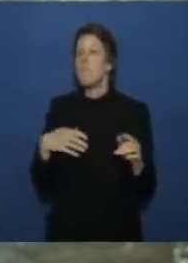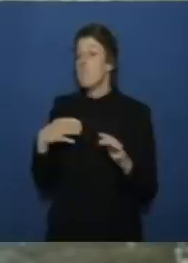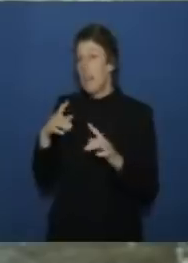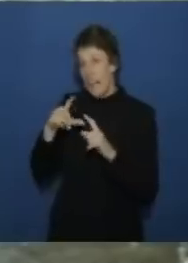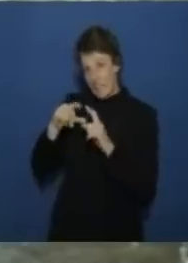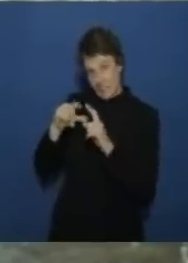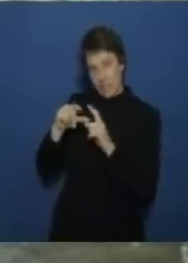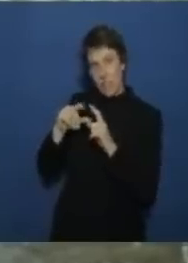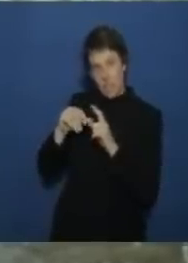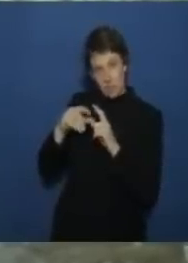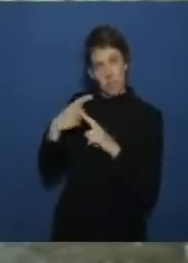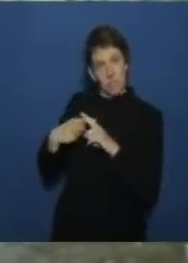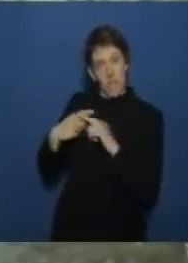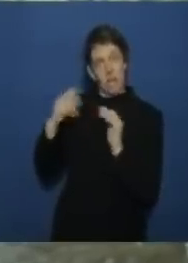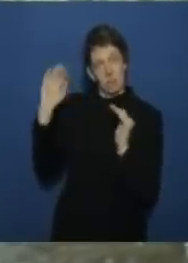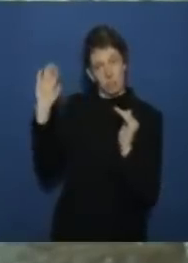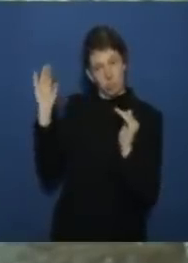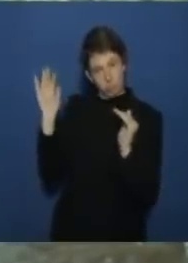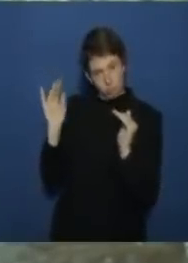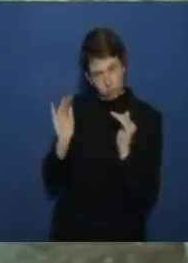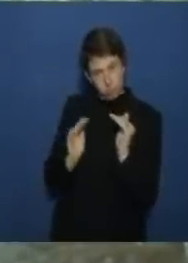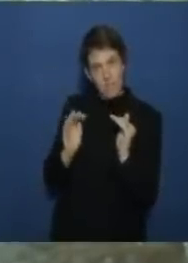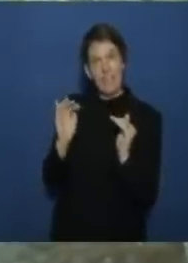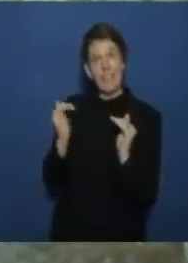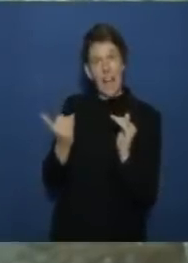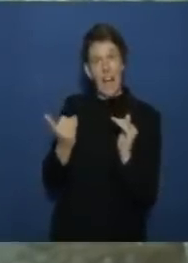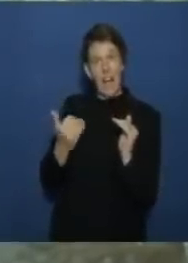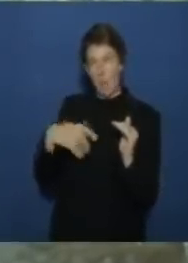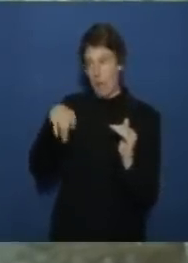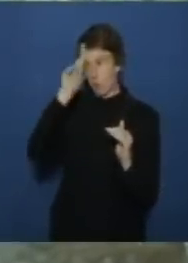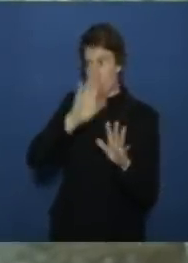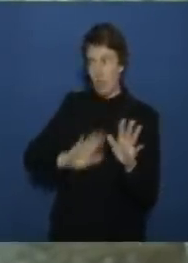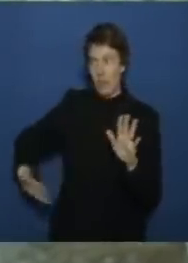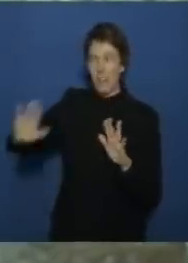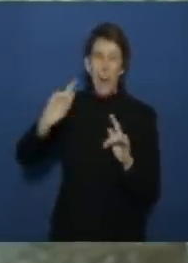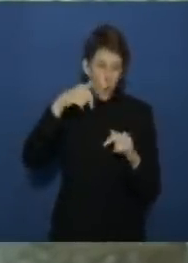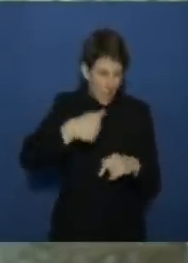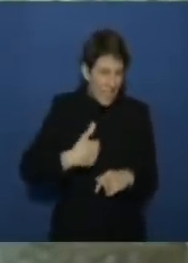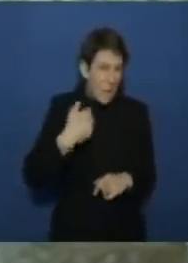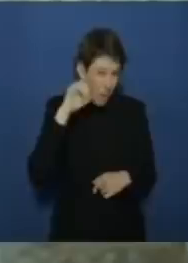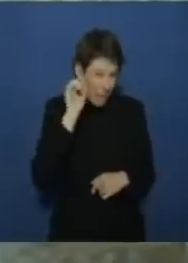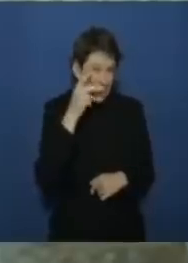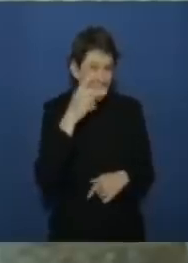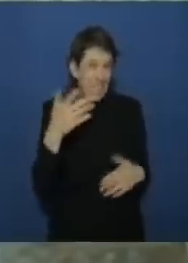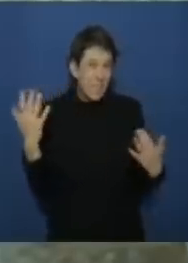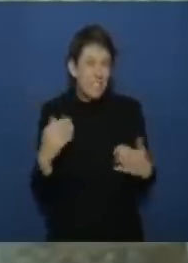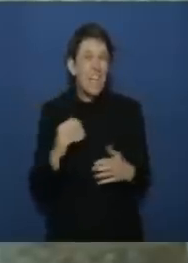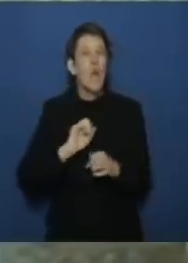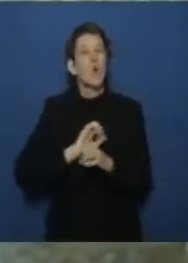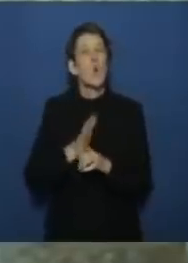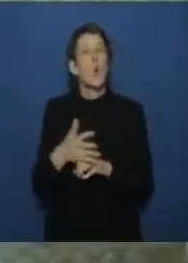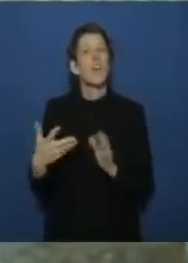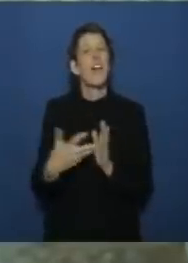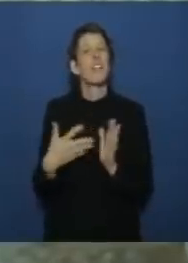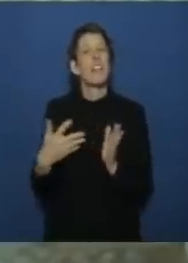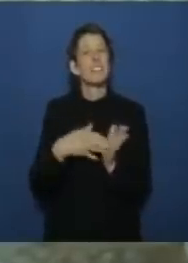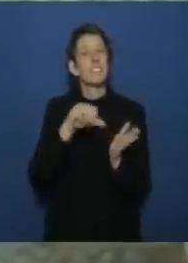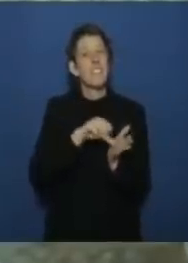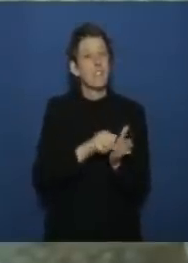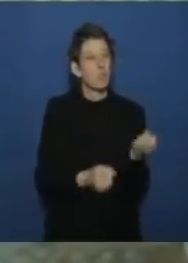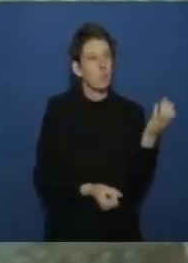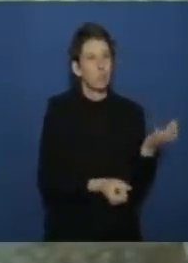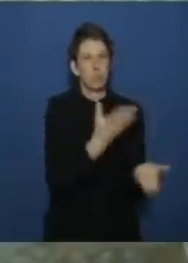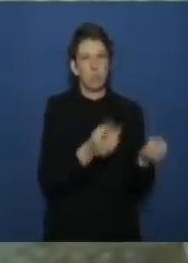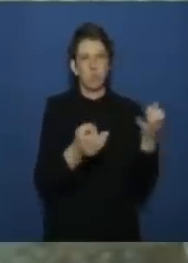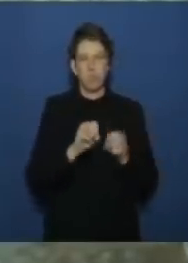inzidenzen deutschlandweit und das kann man auch hier in der stadt ganz gut beobachten große zunahme von corona testzentren und jetzt gibt